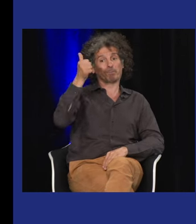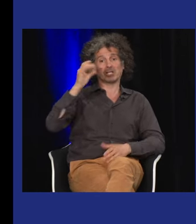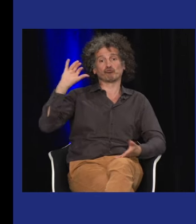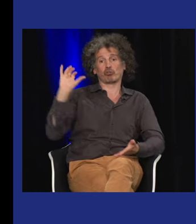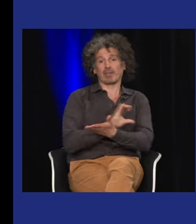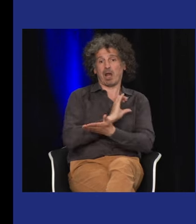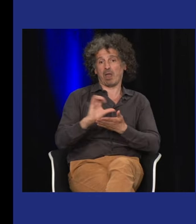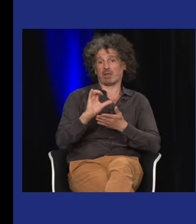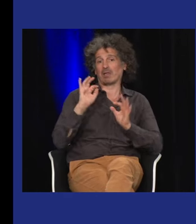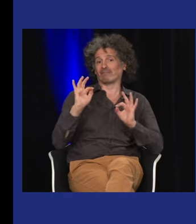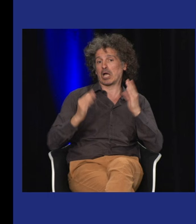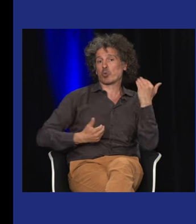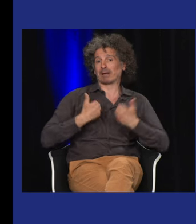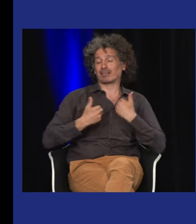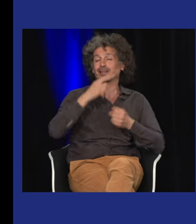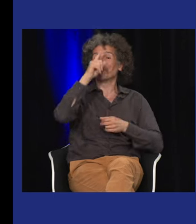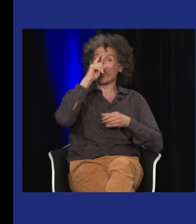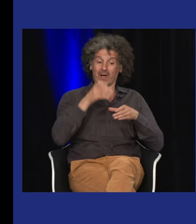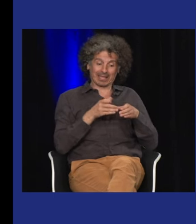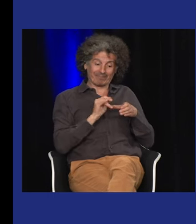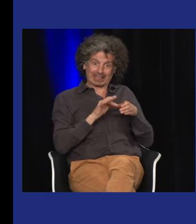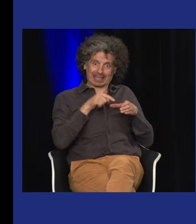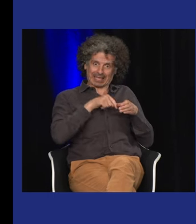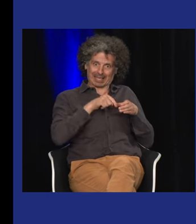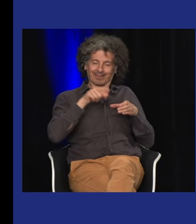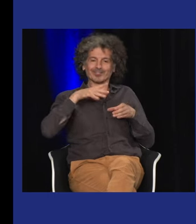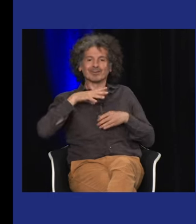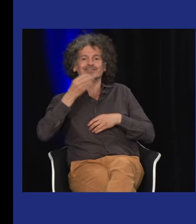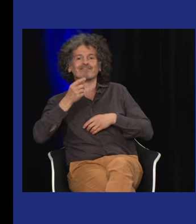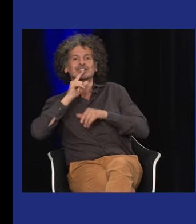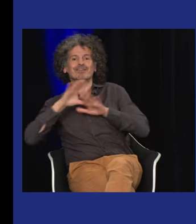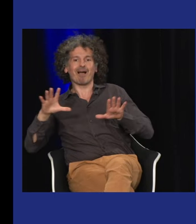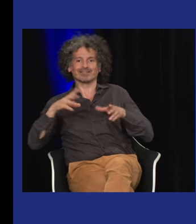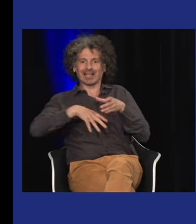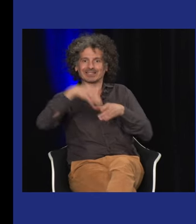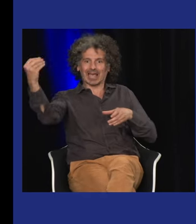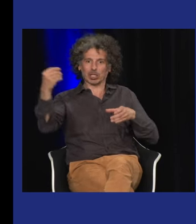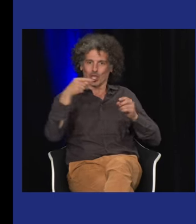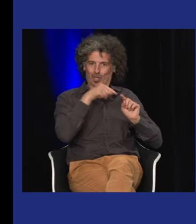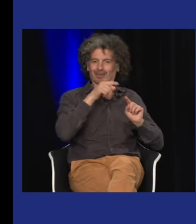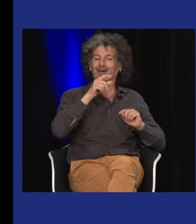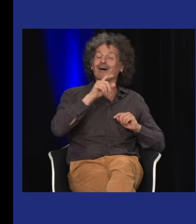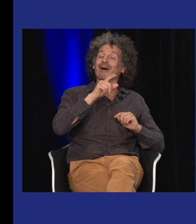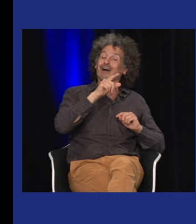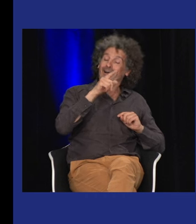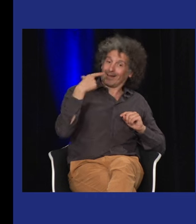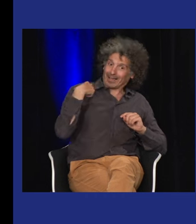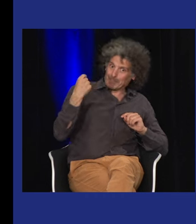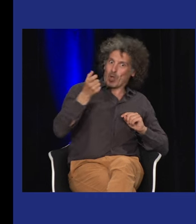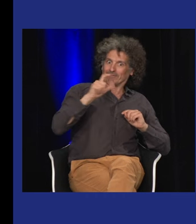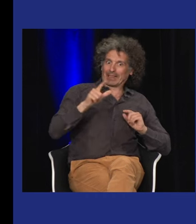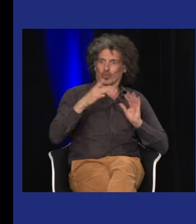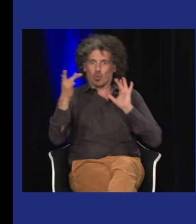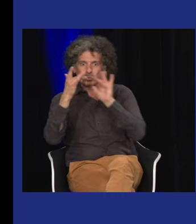artiste et là c'est vraiment la première c'est Chantal Linel qui vraiment grâce à IVT et les enfants du